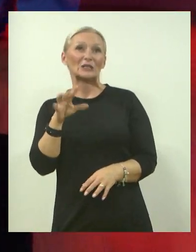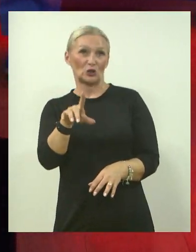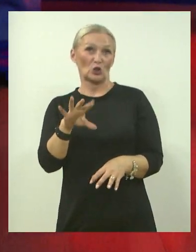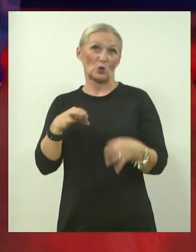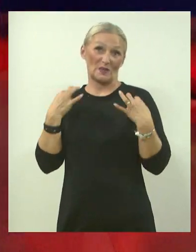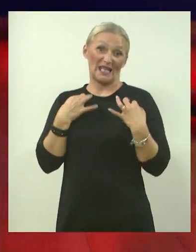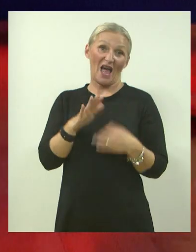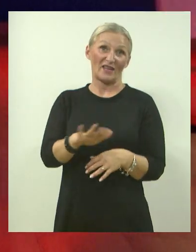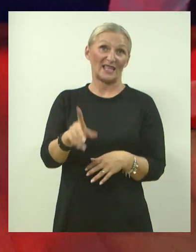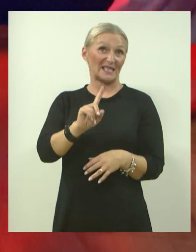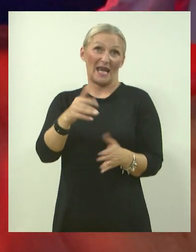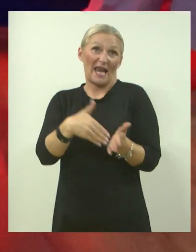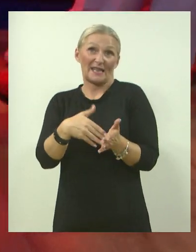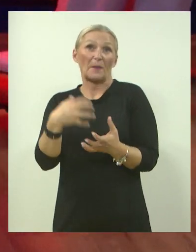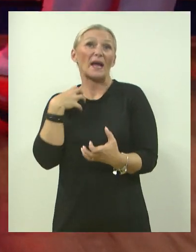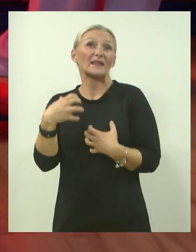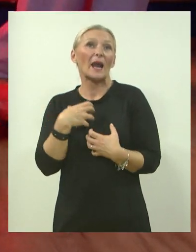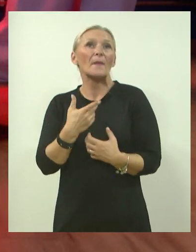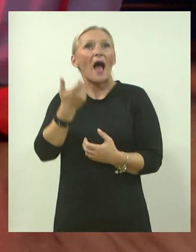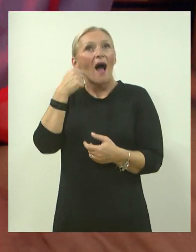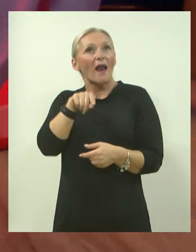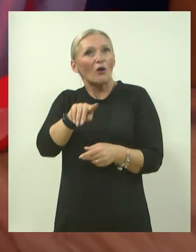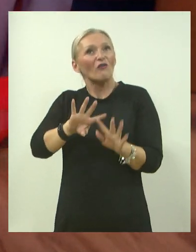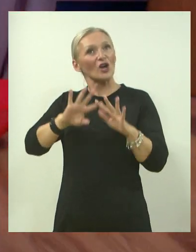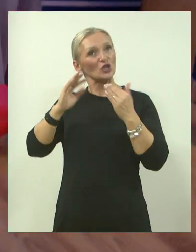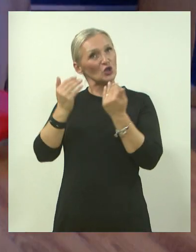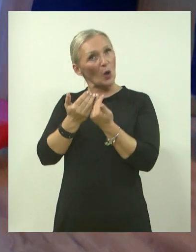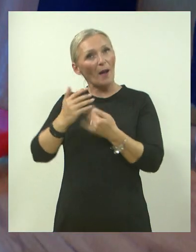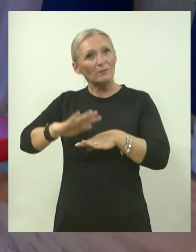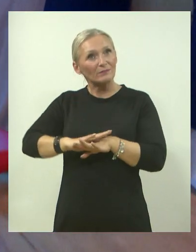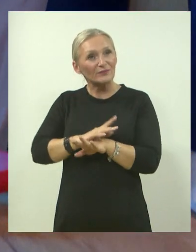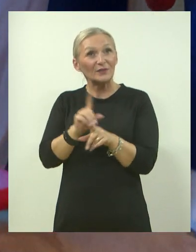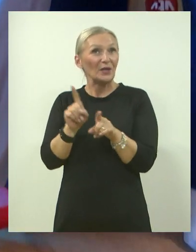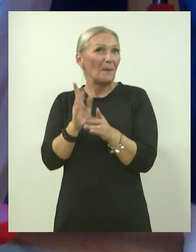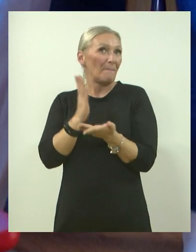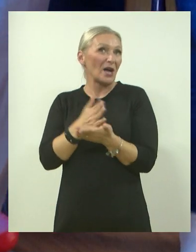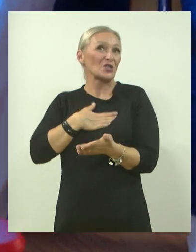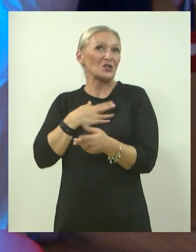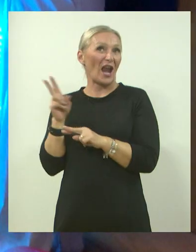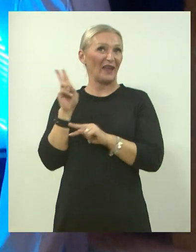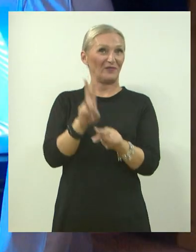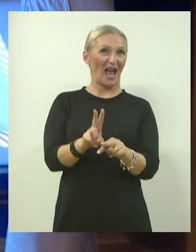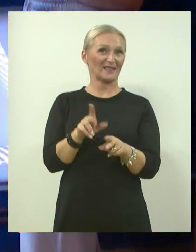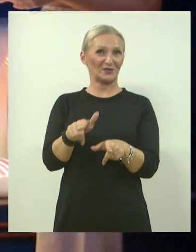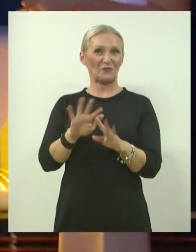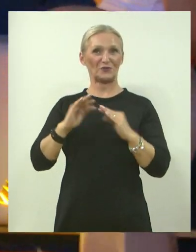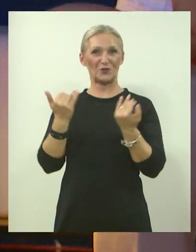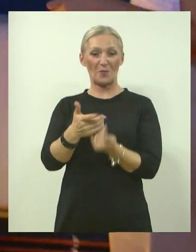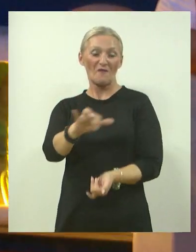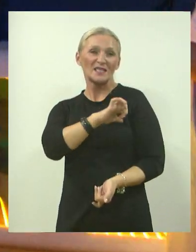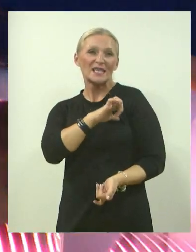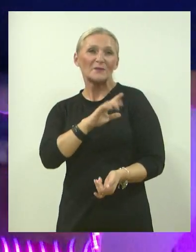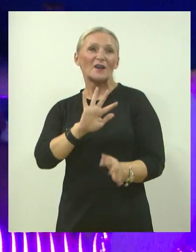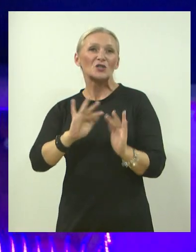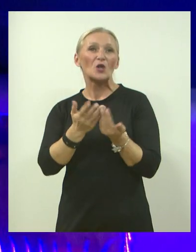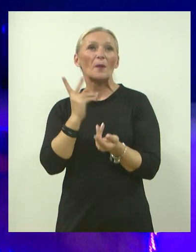djeca kojima terapija nije potrebna. Ali snuzelen soba dojmila ih se toliko da su se u nju poželjeli vratiti. Ova zanimljiva soba